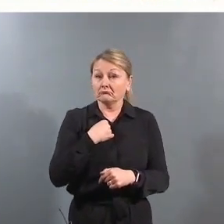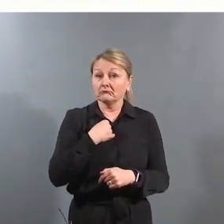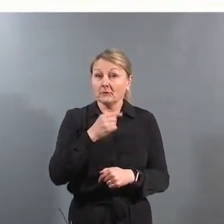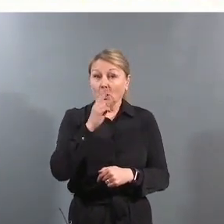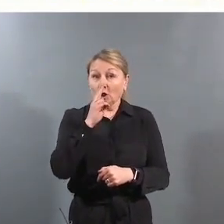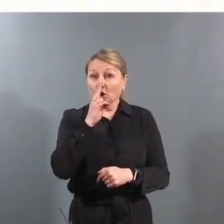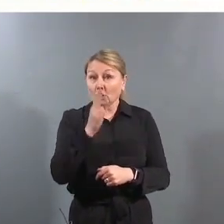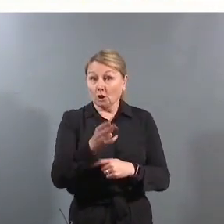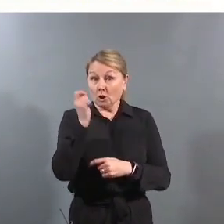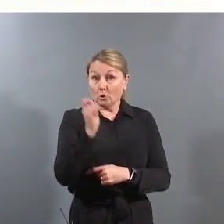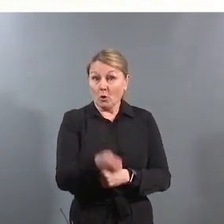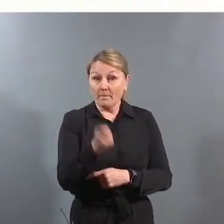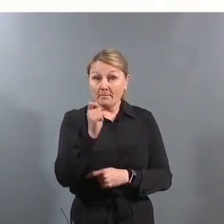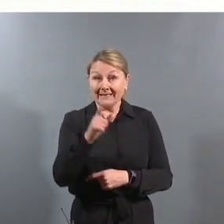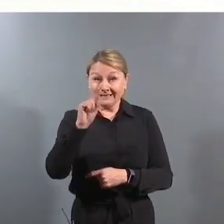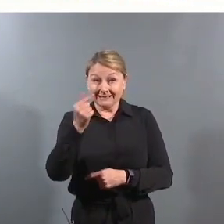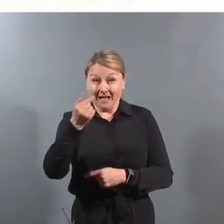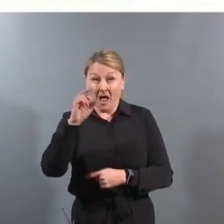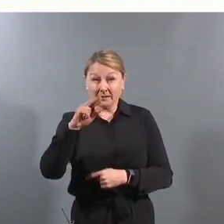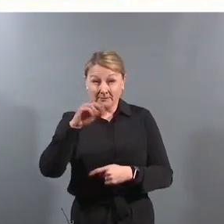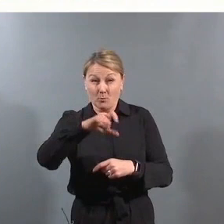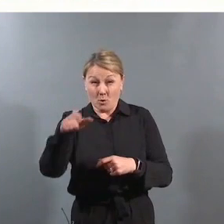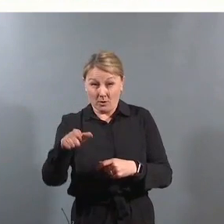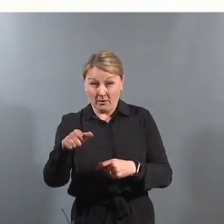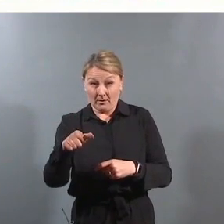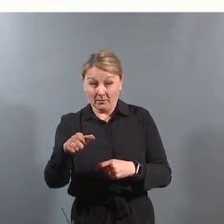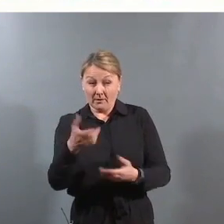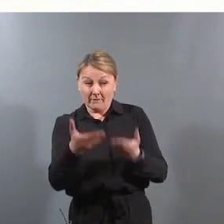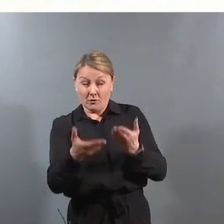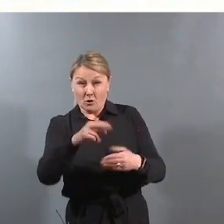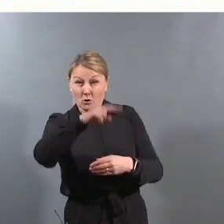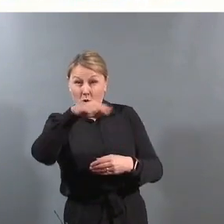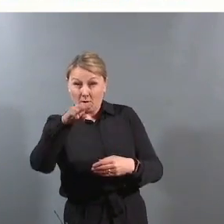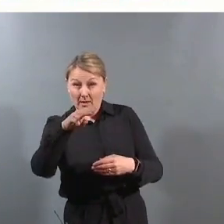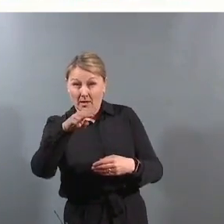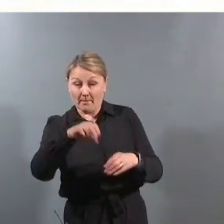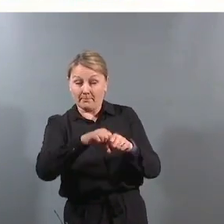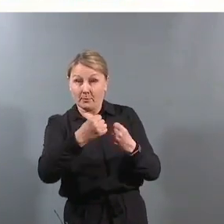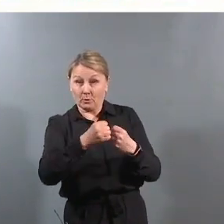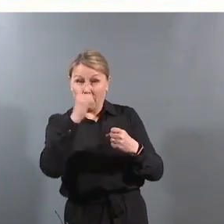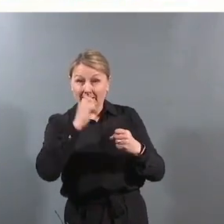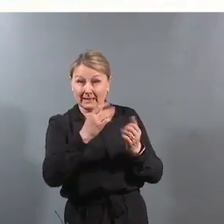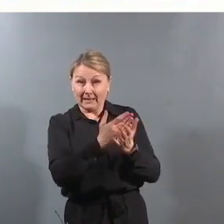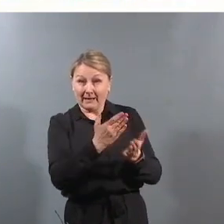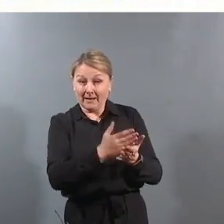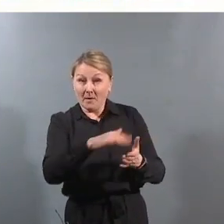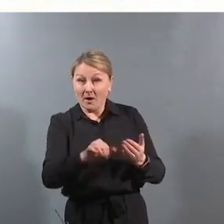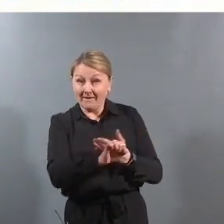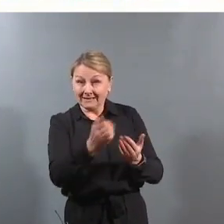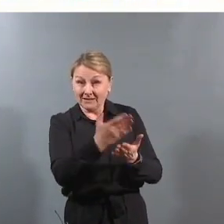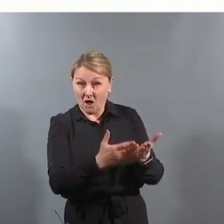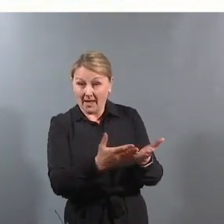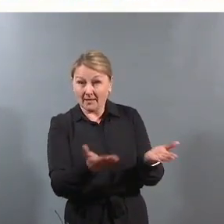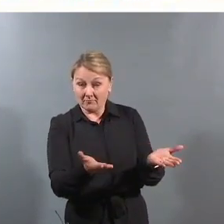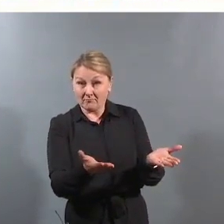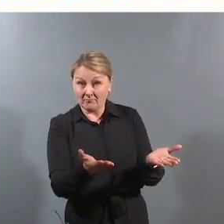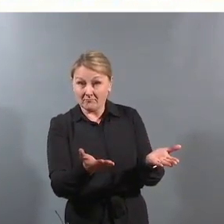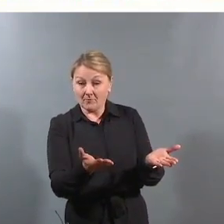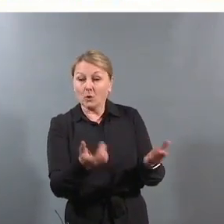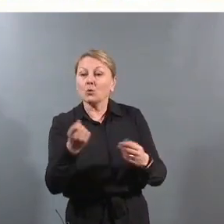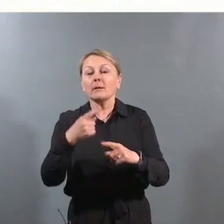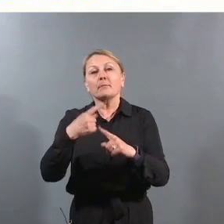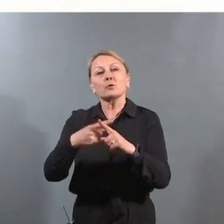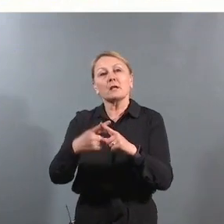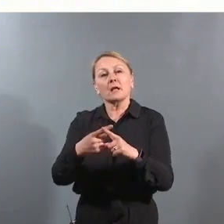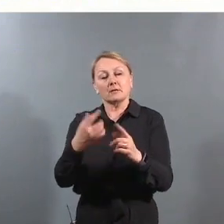i Strasbourg som skal vurdere om Norge har brutt menneskerettigheten i barnevernsaker. Så du kan si at det er i hvert fall noe av det positive